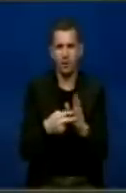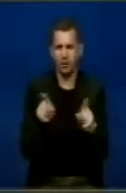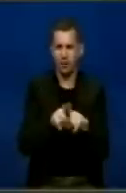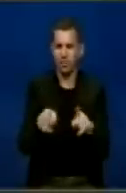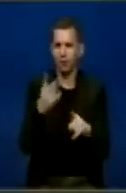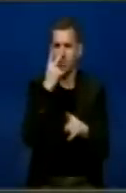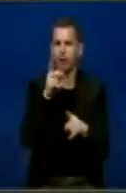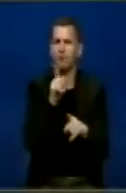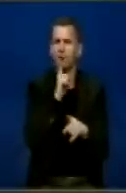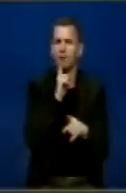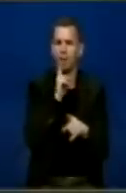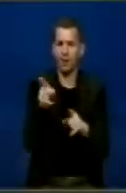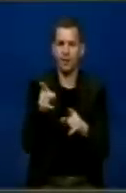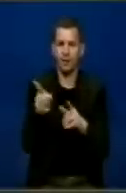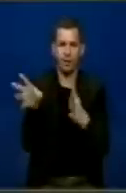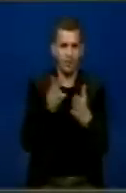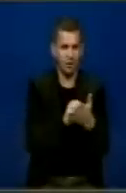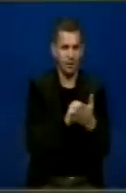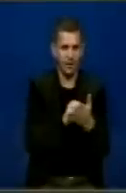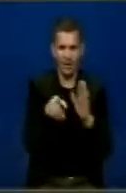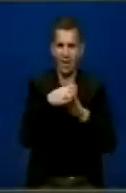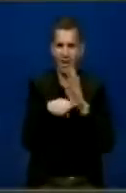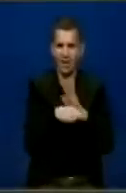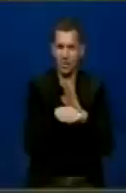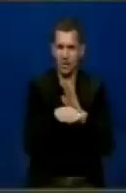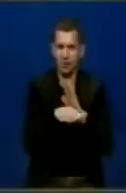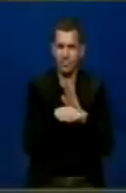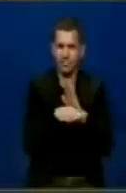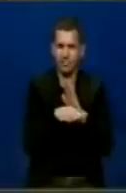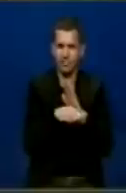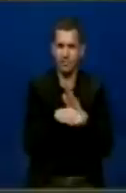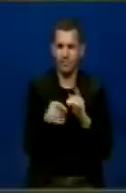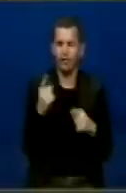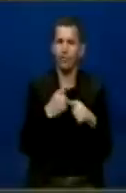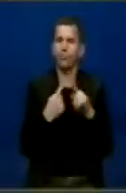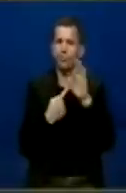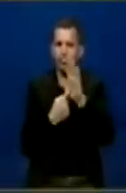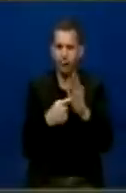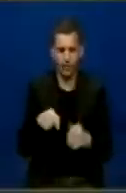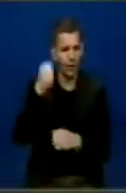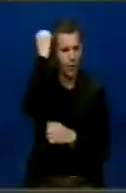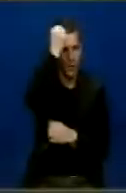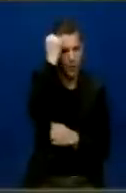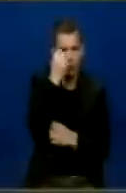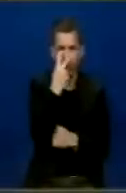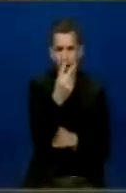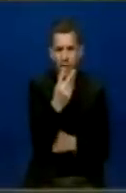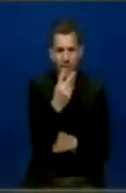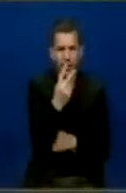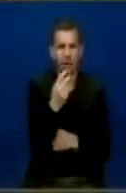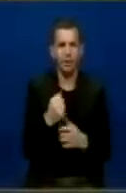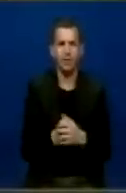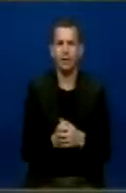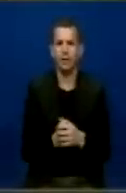i bazuar në ato ligje, ose pasqyra që e paracet për Kosovën këtë plan, dhe me cilin dhe me